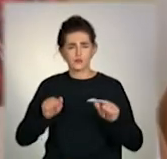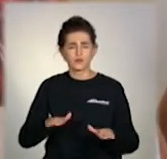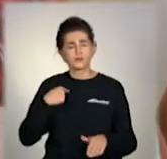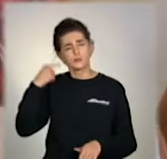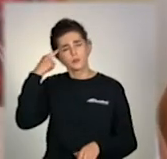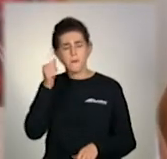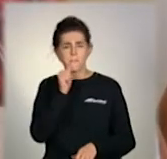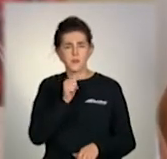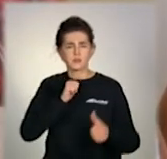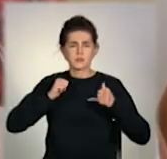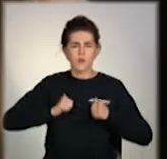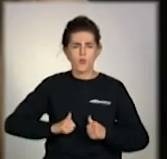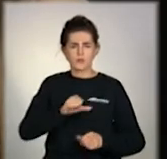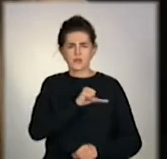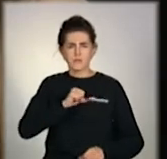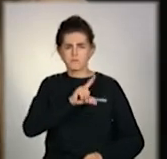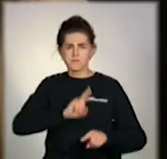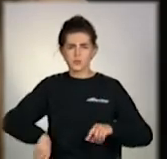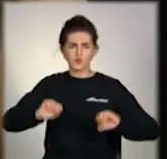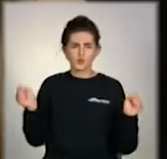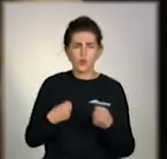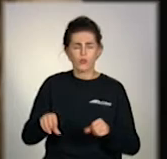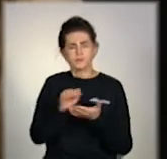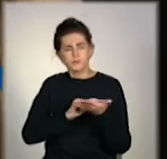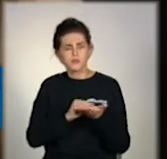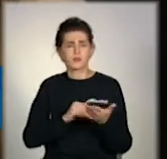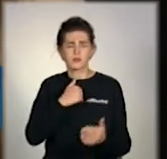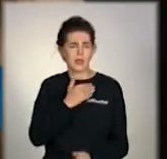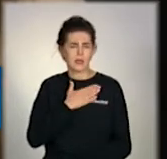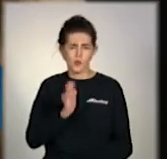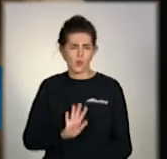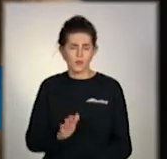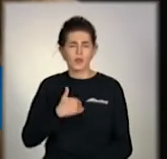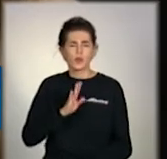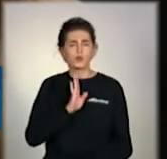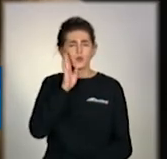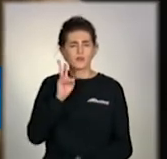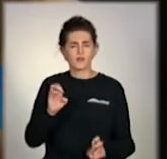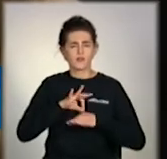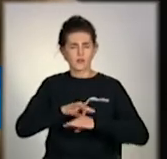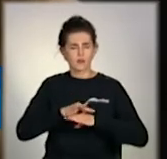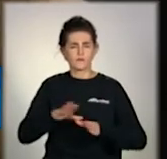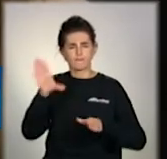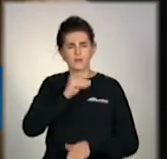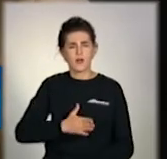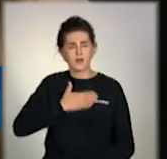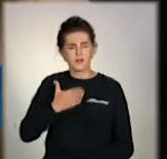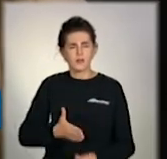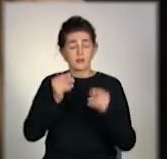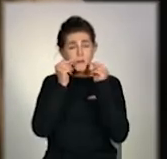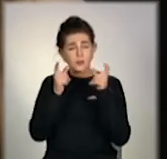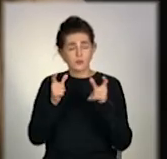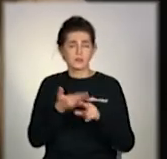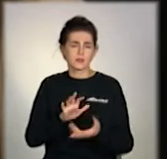так як я не дуже люблю інтенсивні тренування. І, в принципі, для мене дуже важлива з утра – фізична активність, щоб проснутися. І